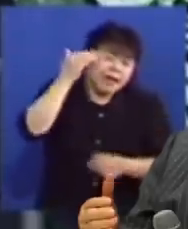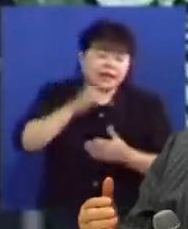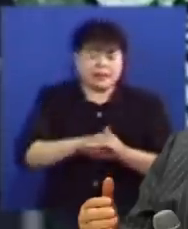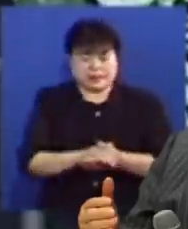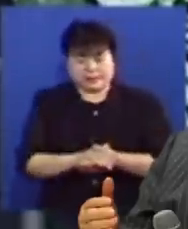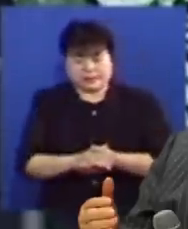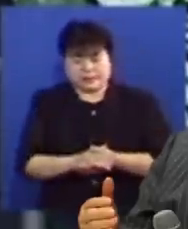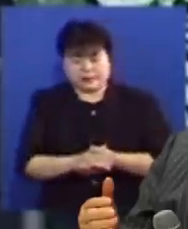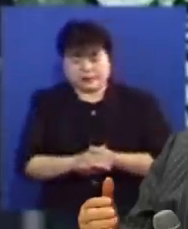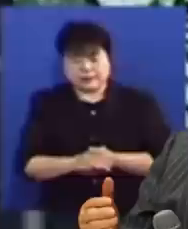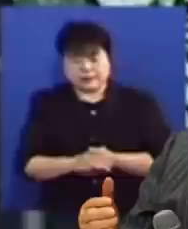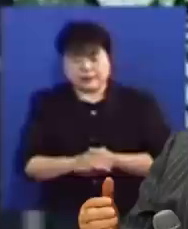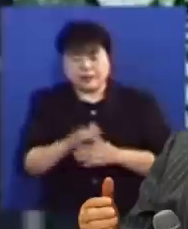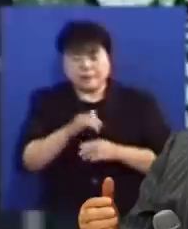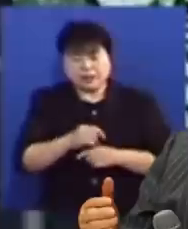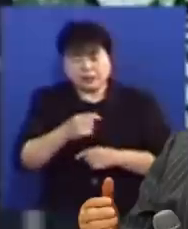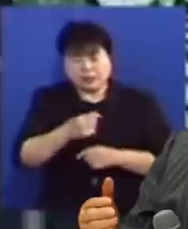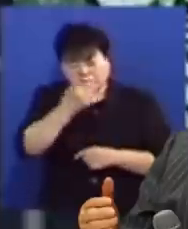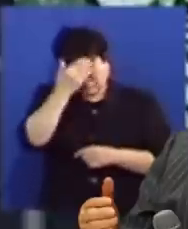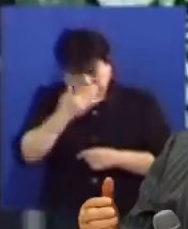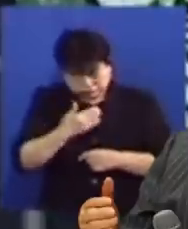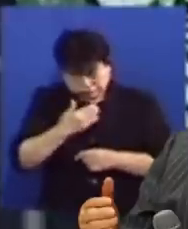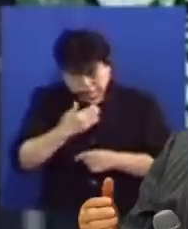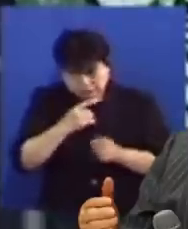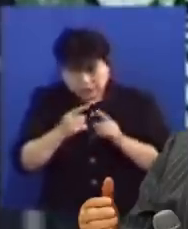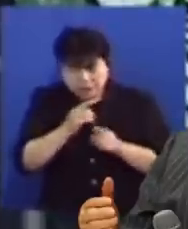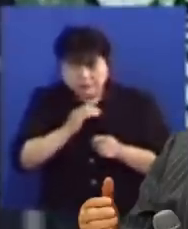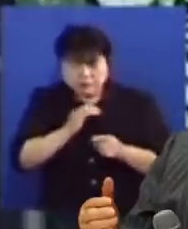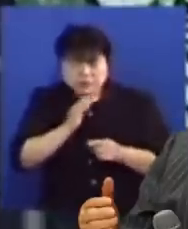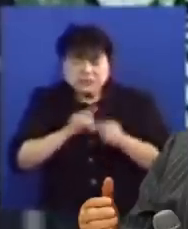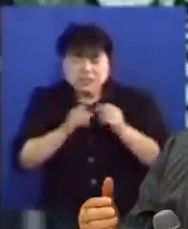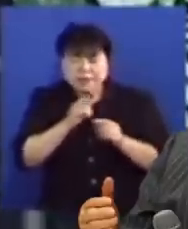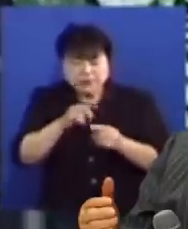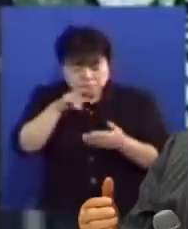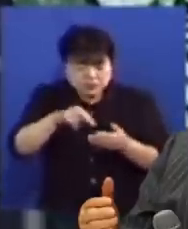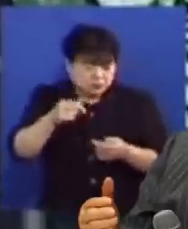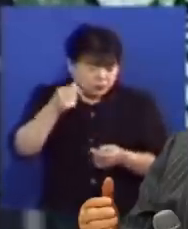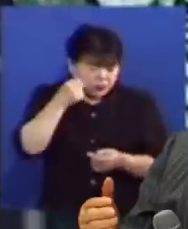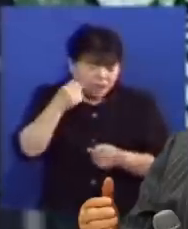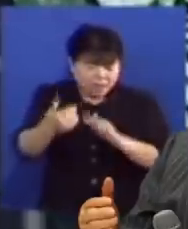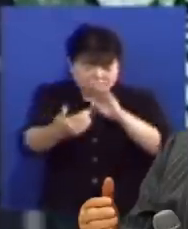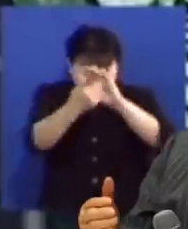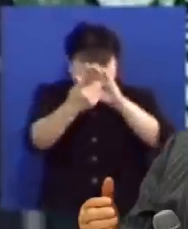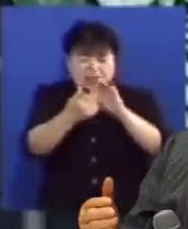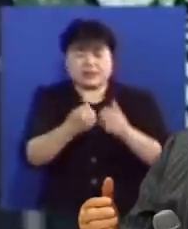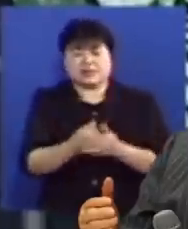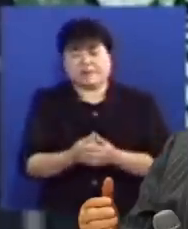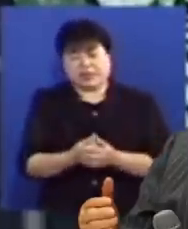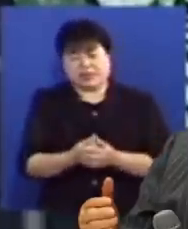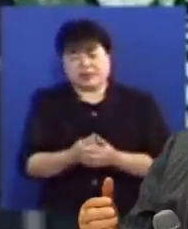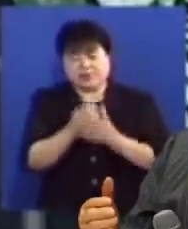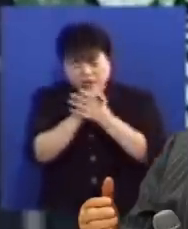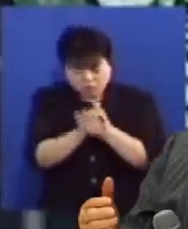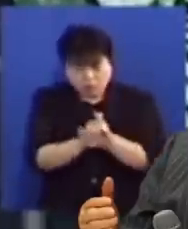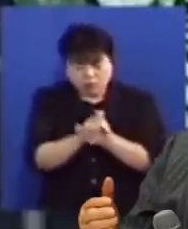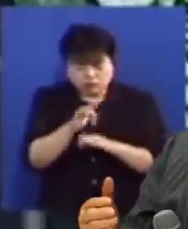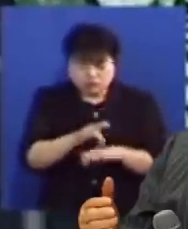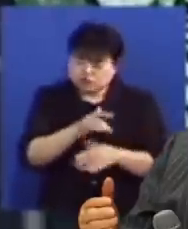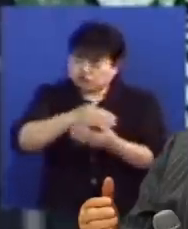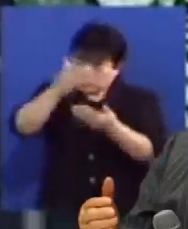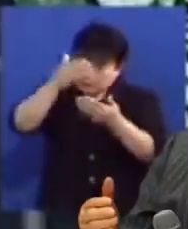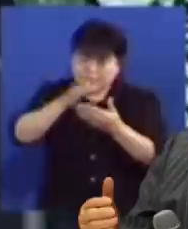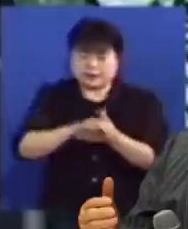그 눈을 어둡게 해서 하나님의 진리의 말씀을 읽지 못하게 한 것입니다 그래서 위에서 기도하고 귀신을